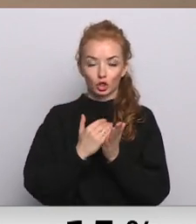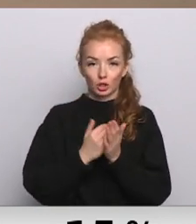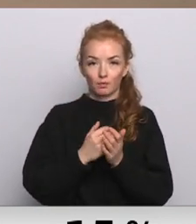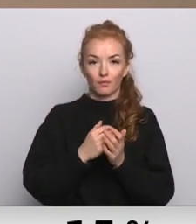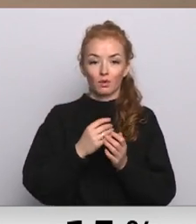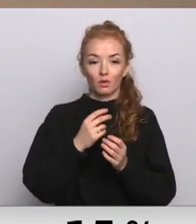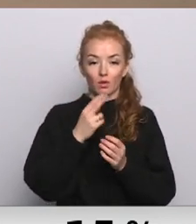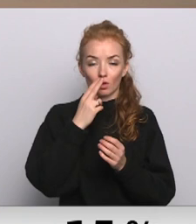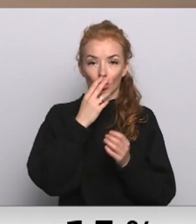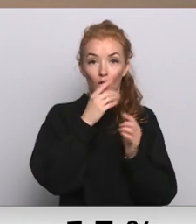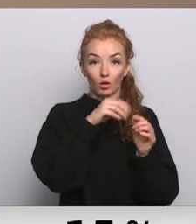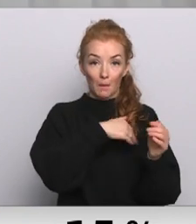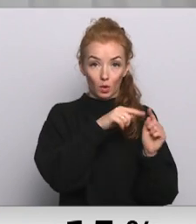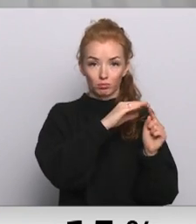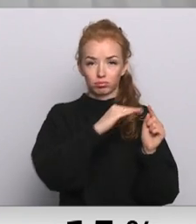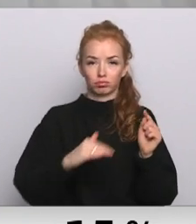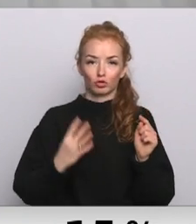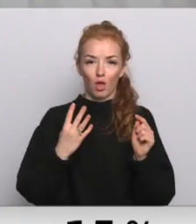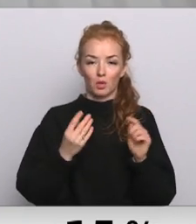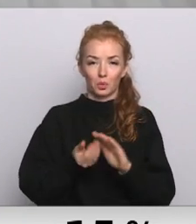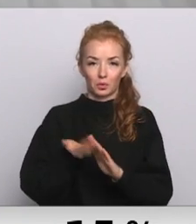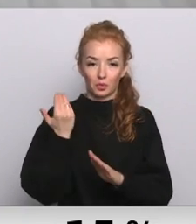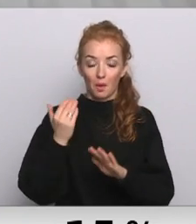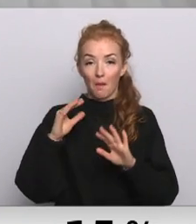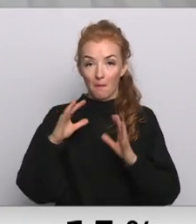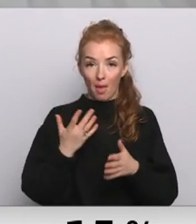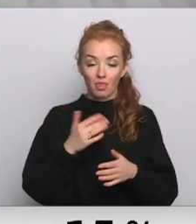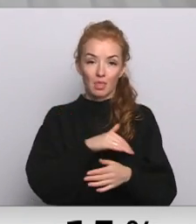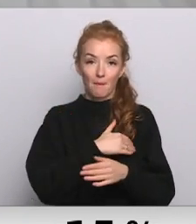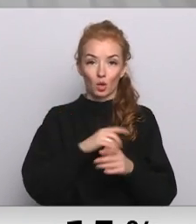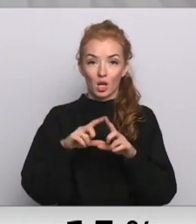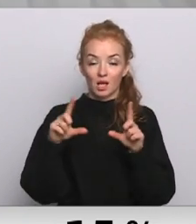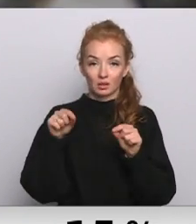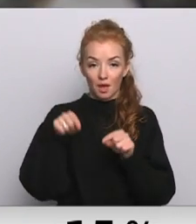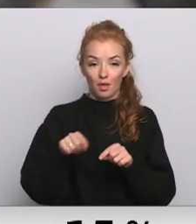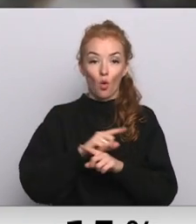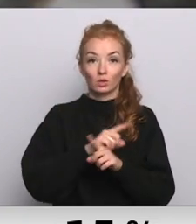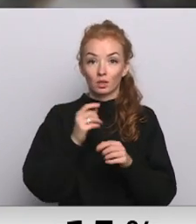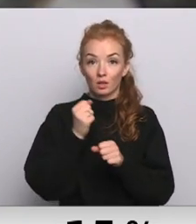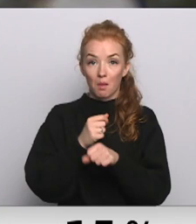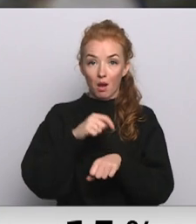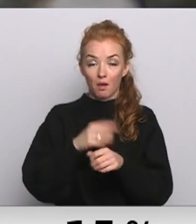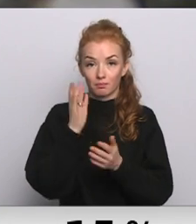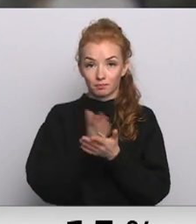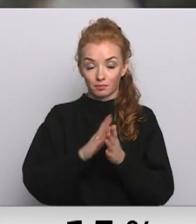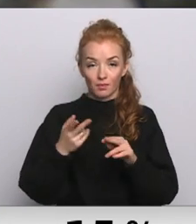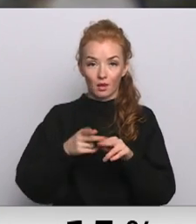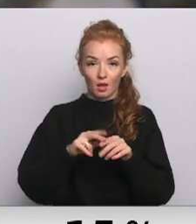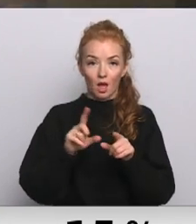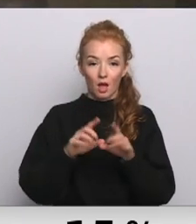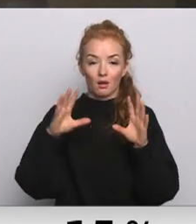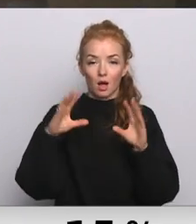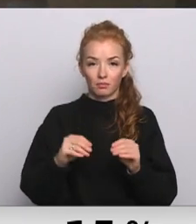sākotnējās temperatūras. Bet pašvaldība iestādēs gaisa temperatūra samazināstu līdz pēc darba laika beigām. Naktīs tiks izslēgt arī